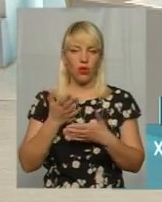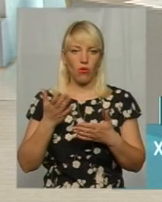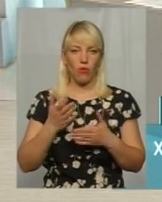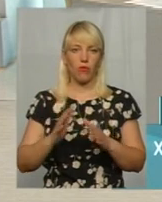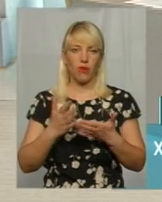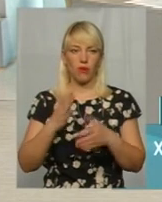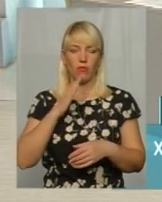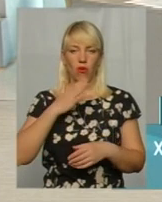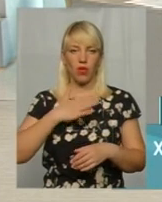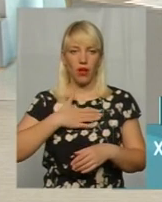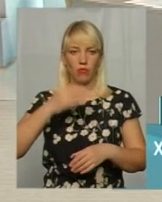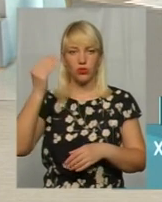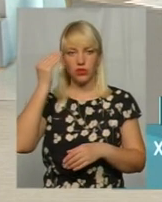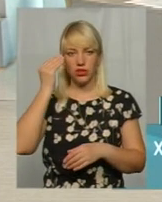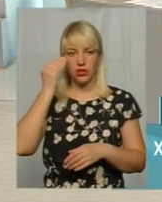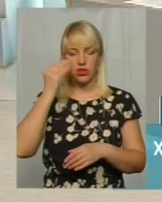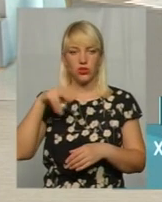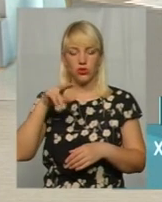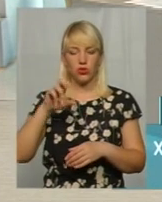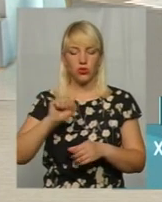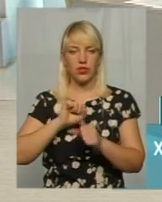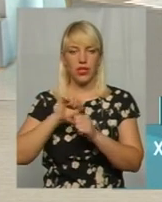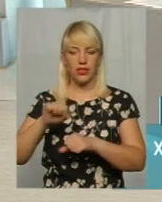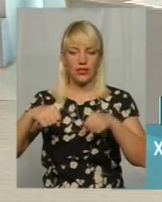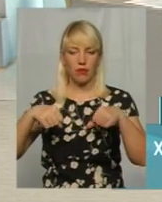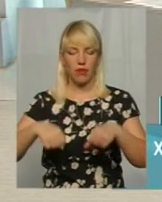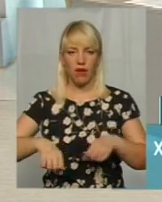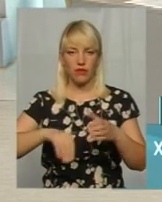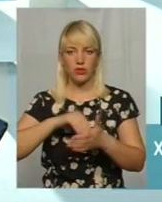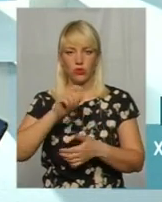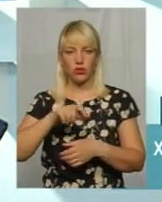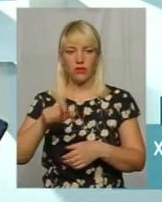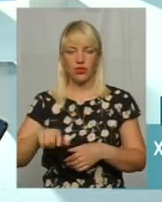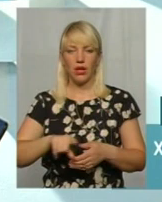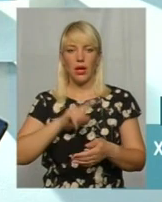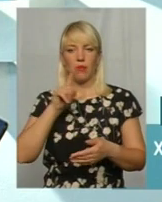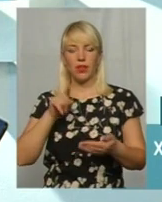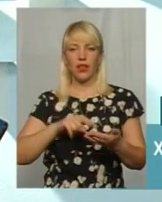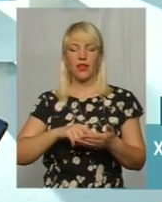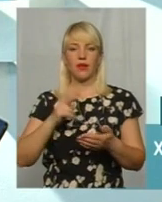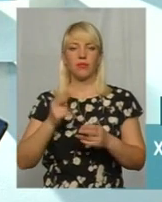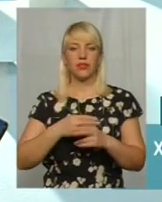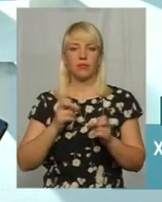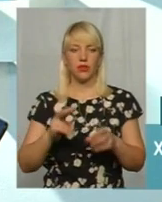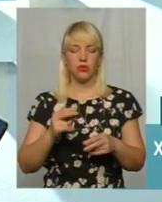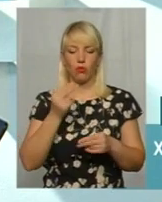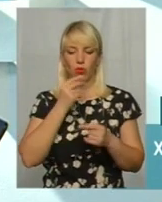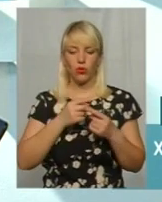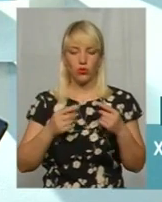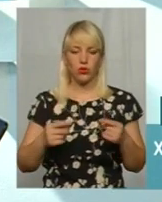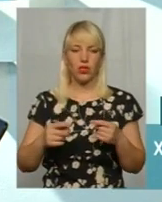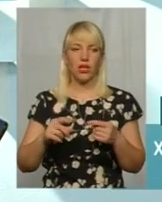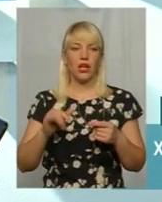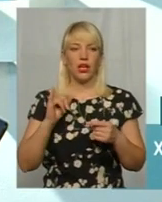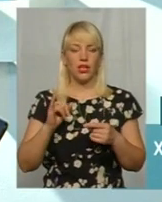яка дещо висвітлена в законі про захист прав споживачів, що питання безпечності продукції і послуги, які надаються